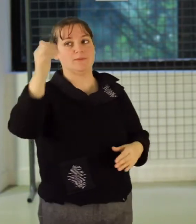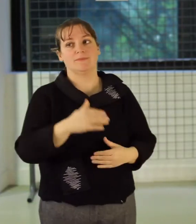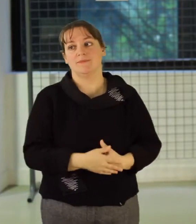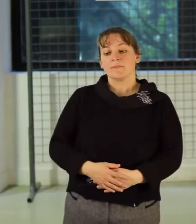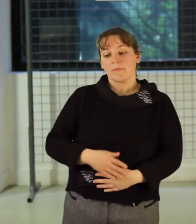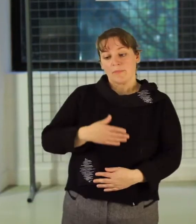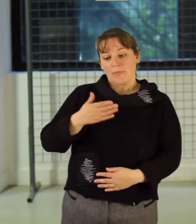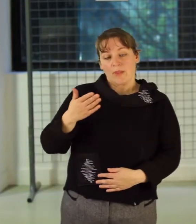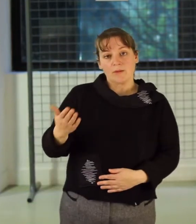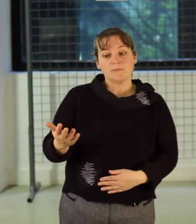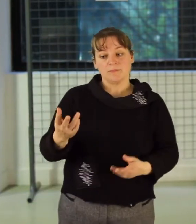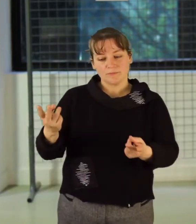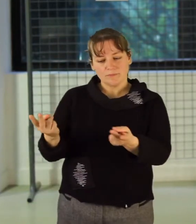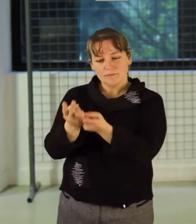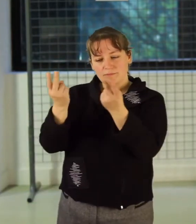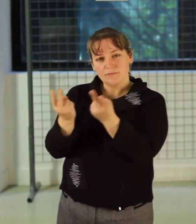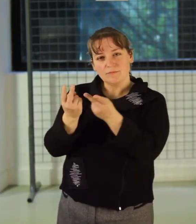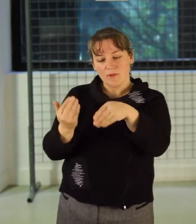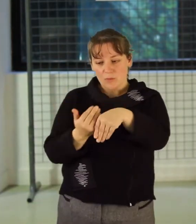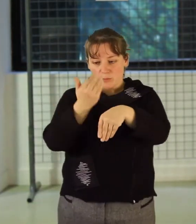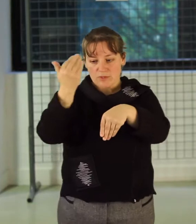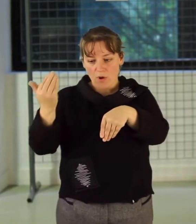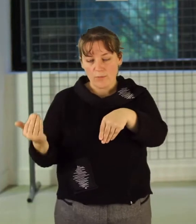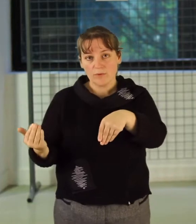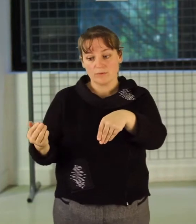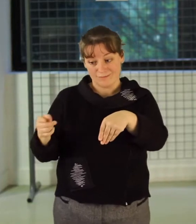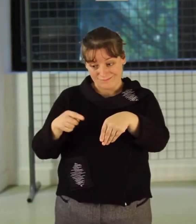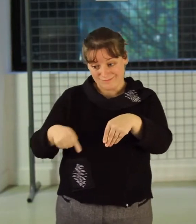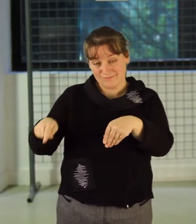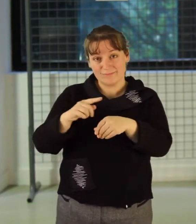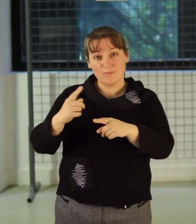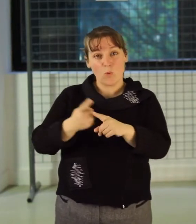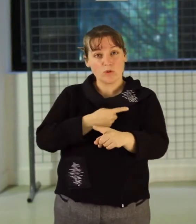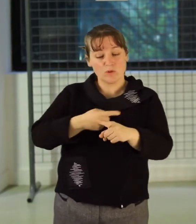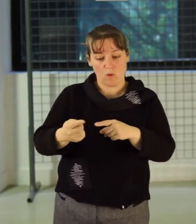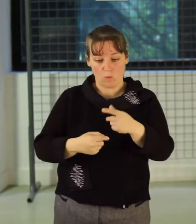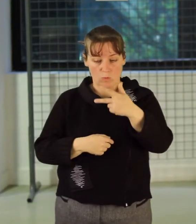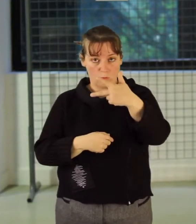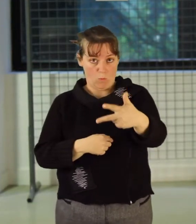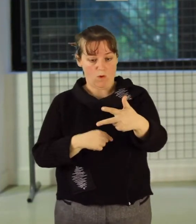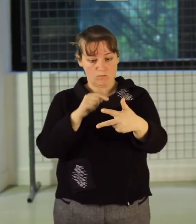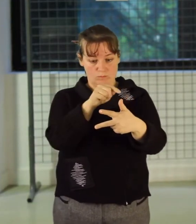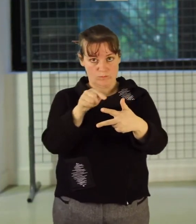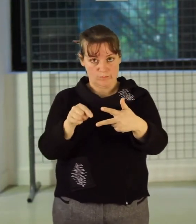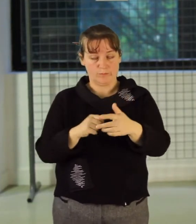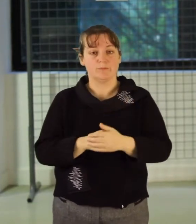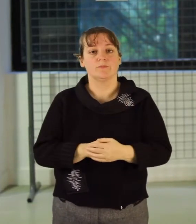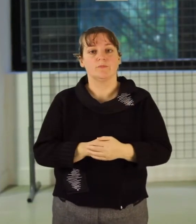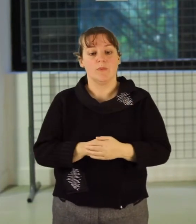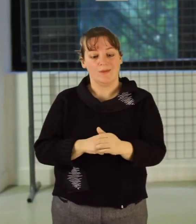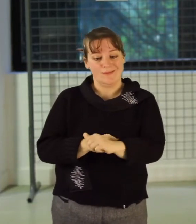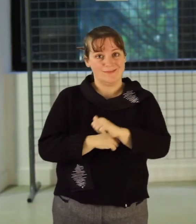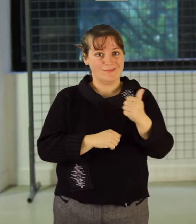Les jardins du Muséum sont un espace originaux pour différentes raisons.